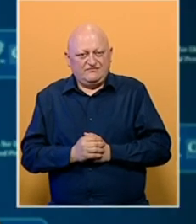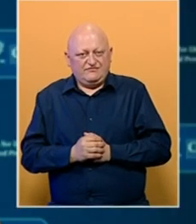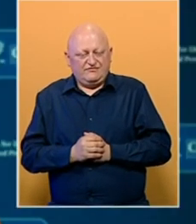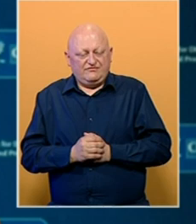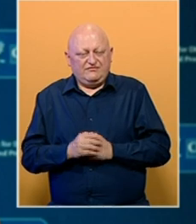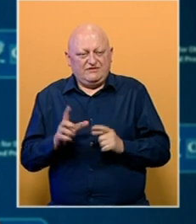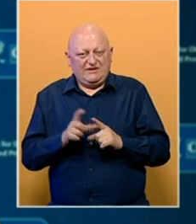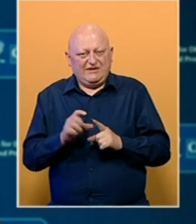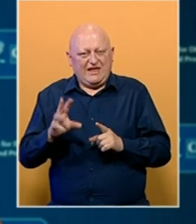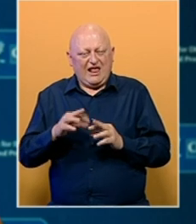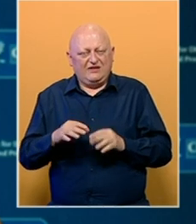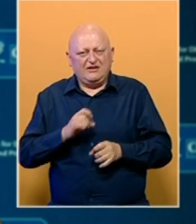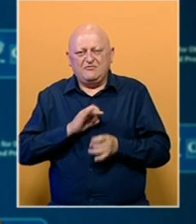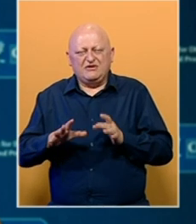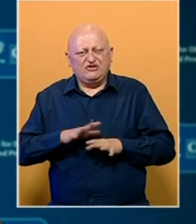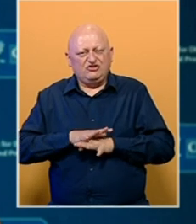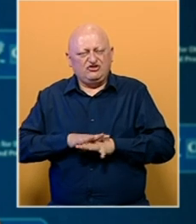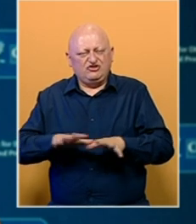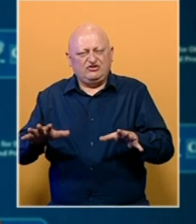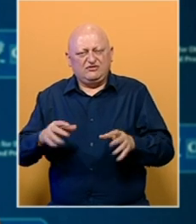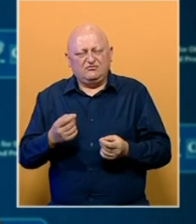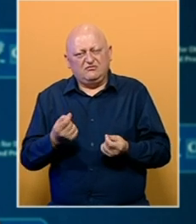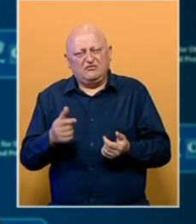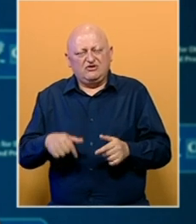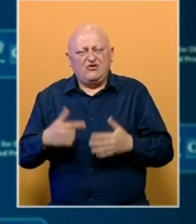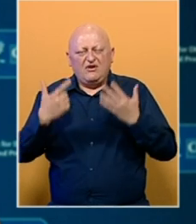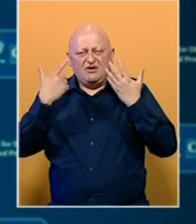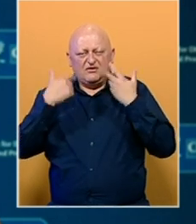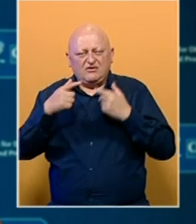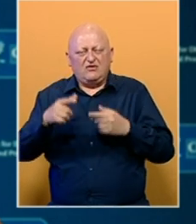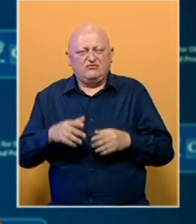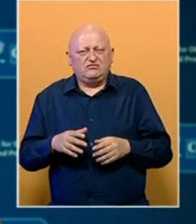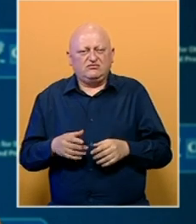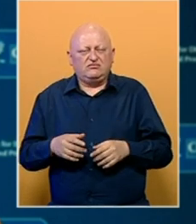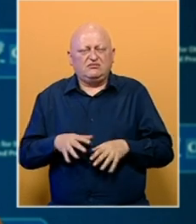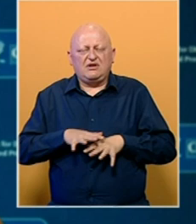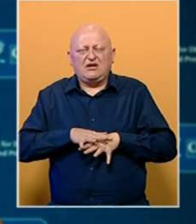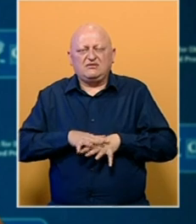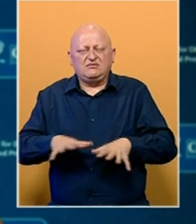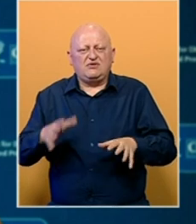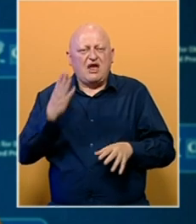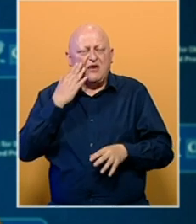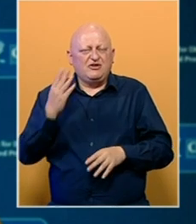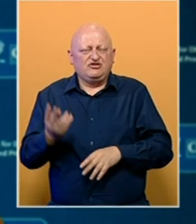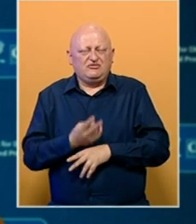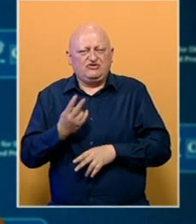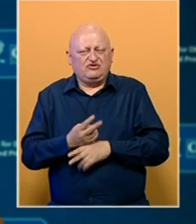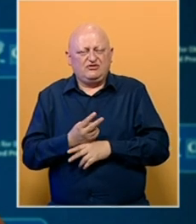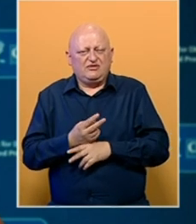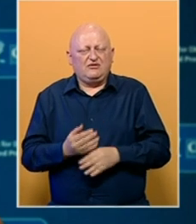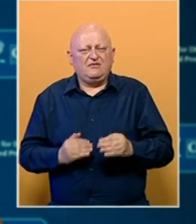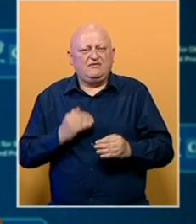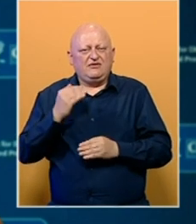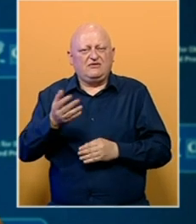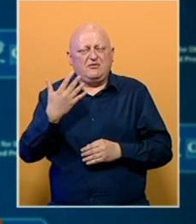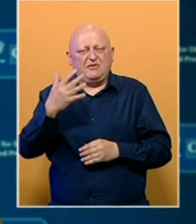Delta varijanta brzo se širi. Procjene su da je ove sedmice ova varijanta najrasprostranjenija u Sjedinjenim državama. Više